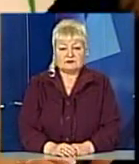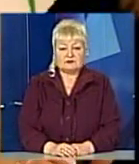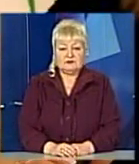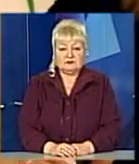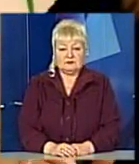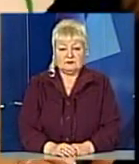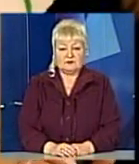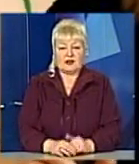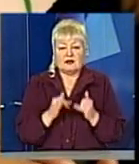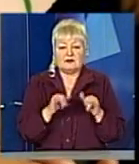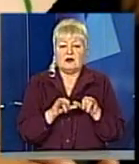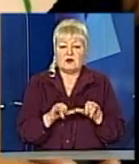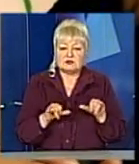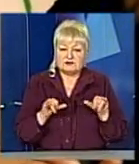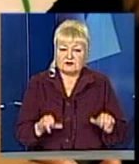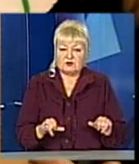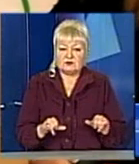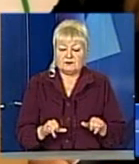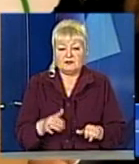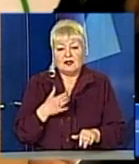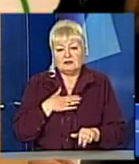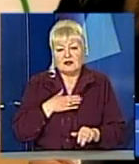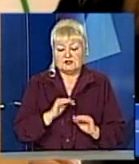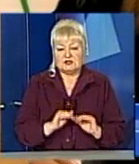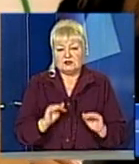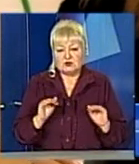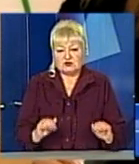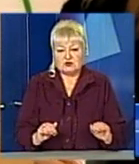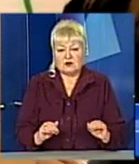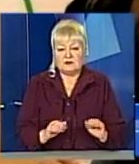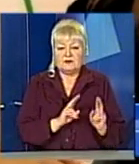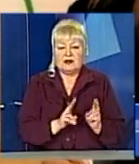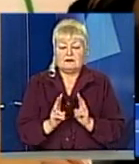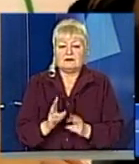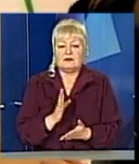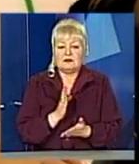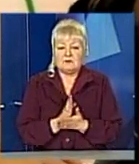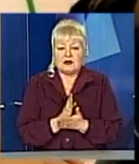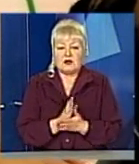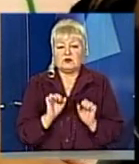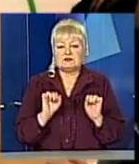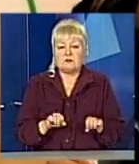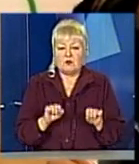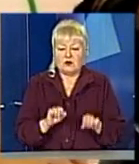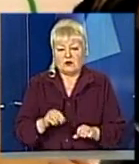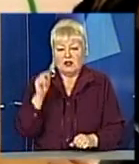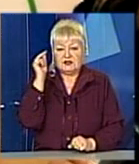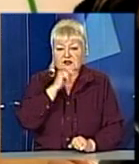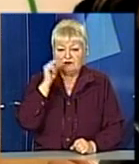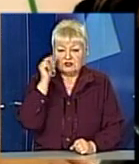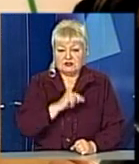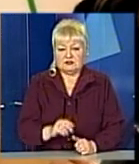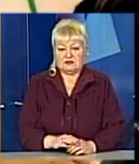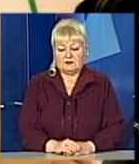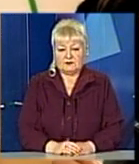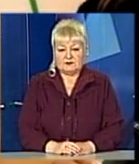Для розвитку наших діточок, які мають змогу навчитися,